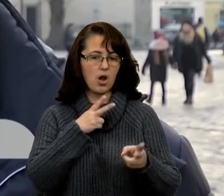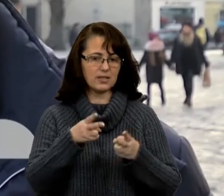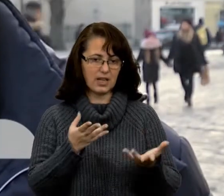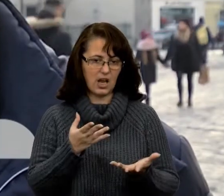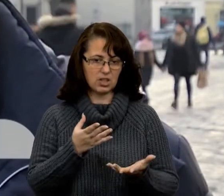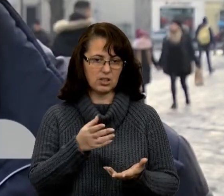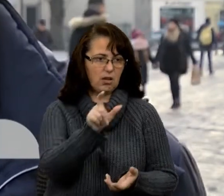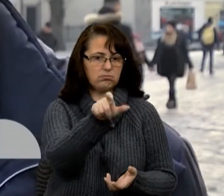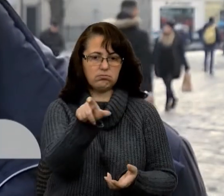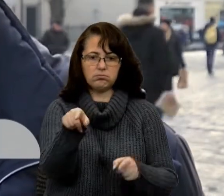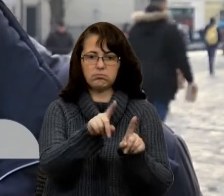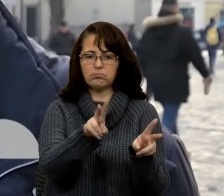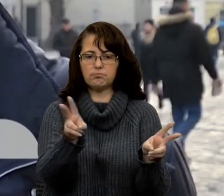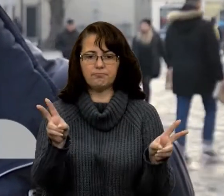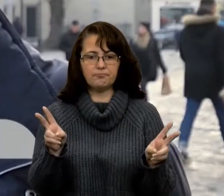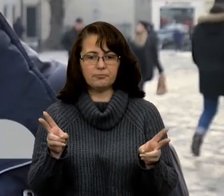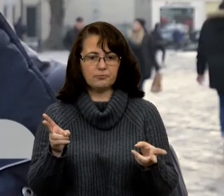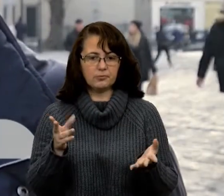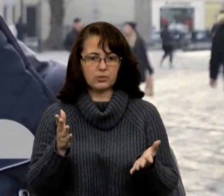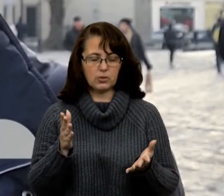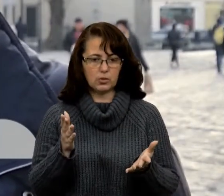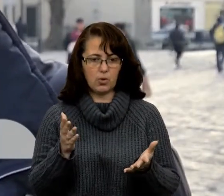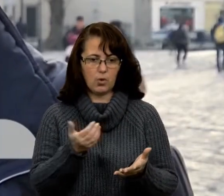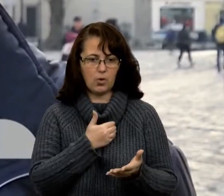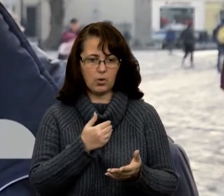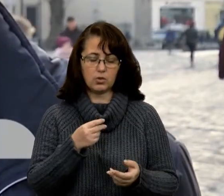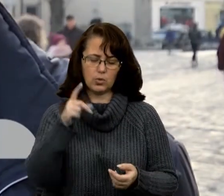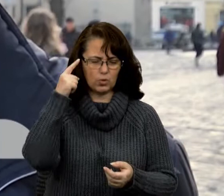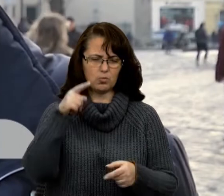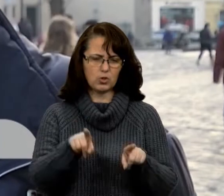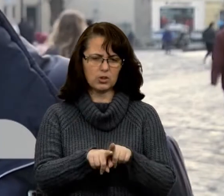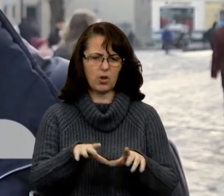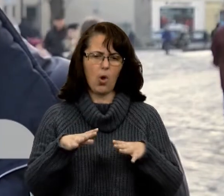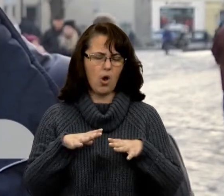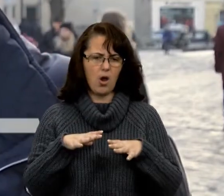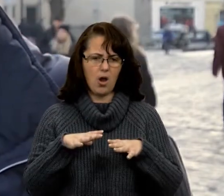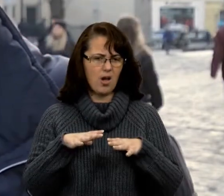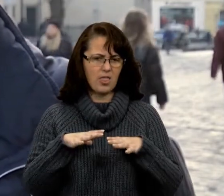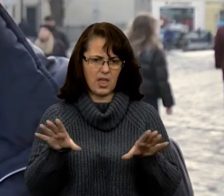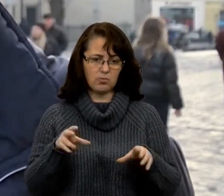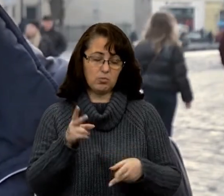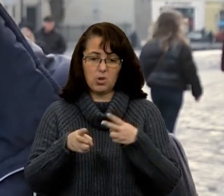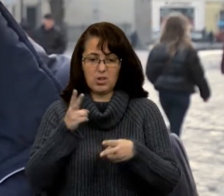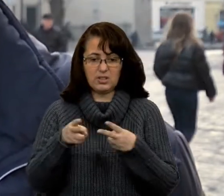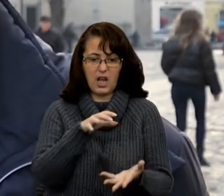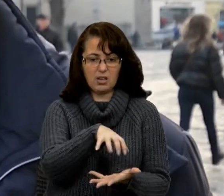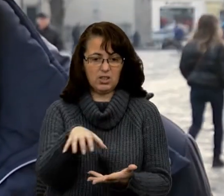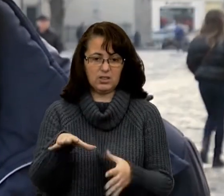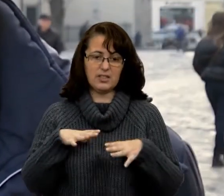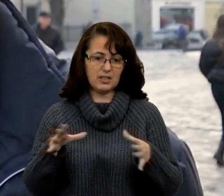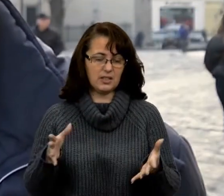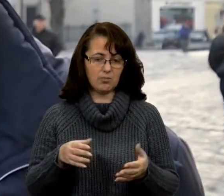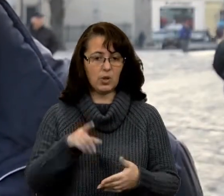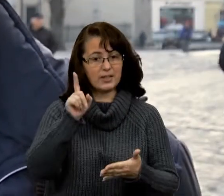Суб'єктами виборів мають право оскаржити, але думаю, що такого не було, бо не було скарг на дільниці на районі ТВК. Ми